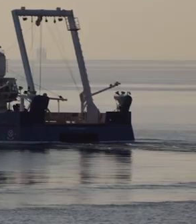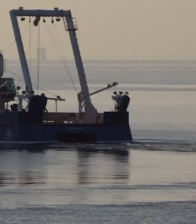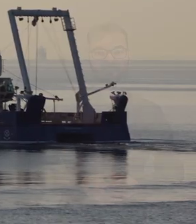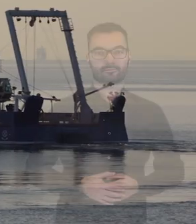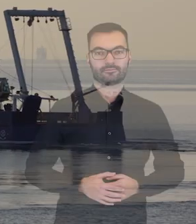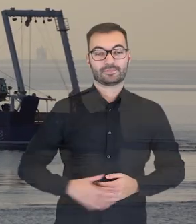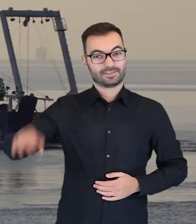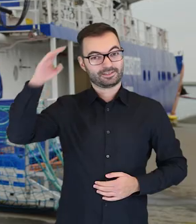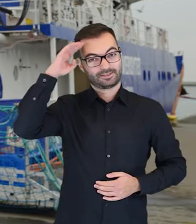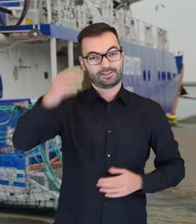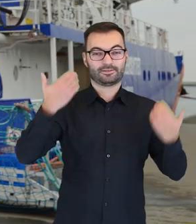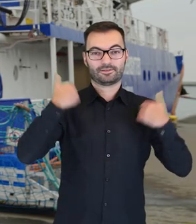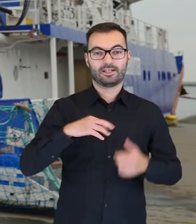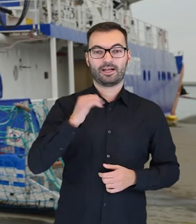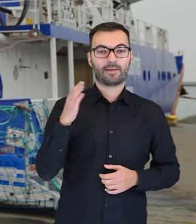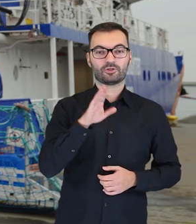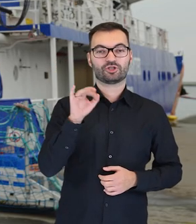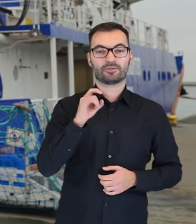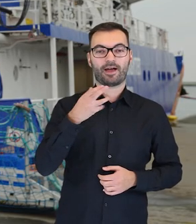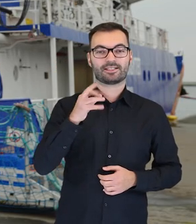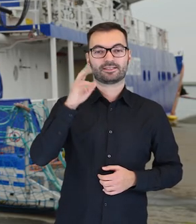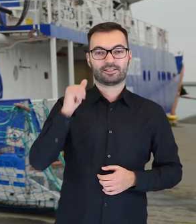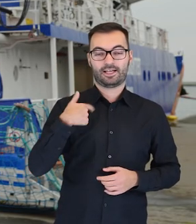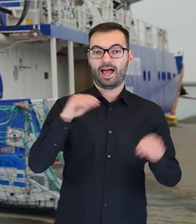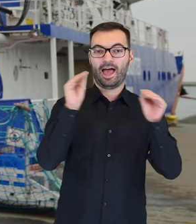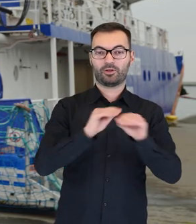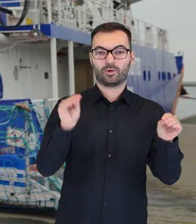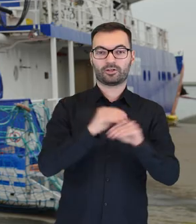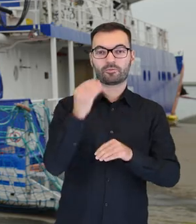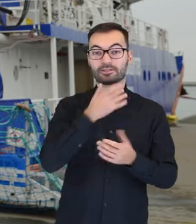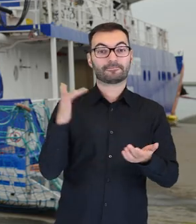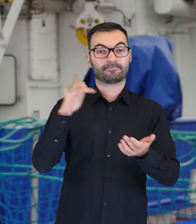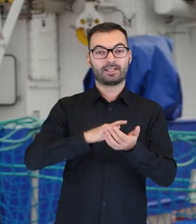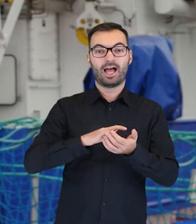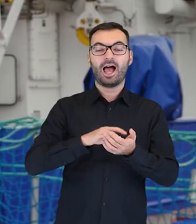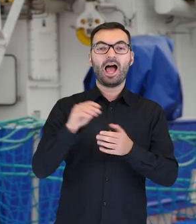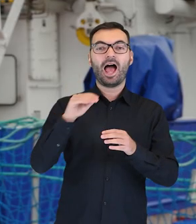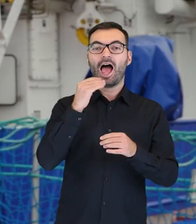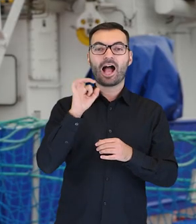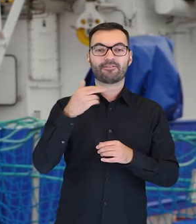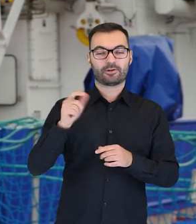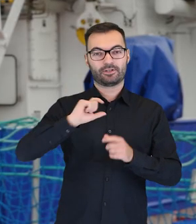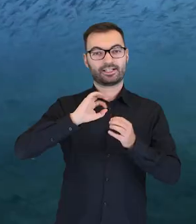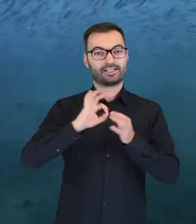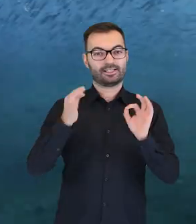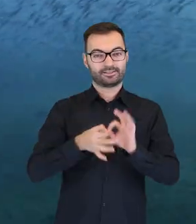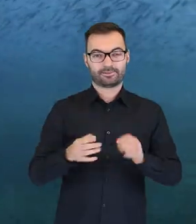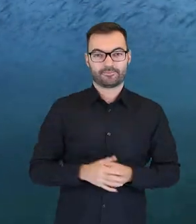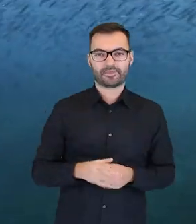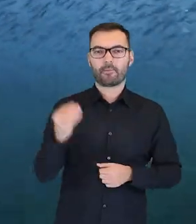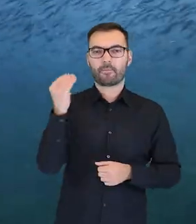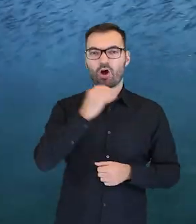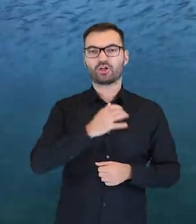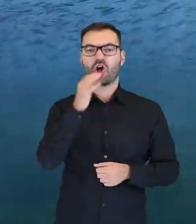DZIĘKI ZA Cześć, nazywam się Remigiusz Szymański i jestem edukatorem morskim w Akwarium Gdyńskim. W morzach i oceanach zachodzą procesy, które